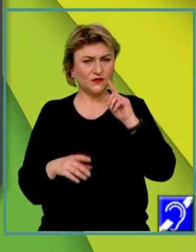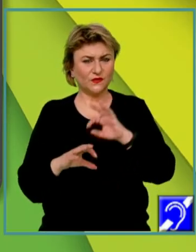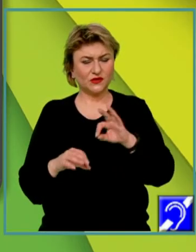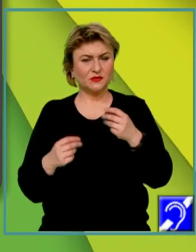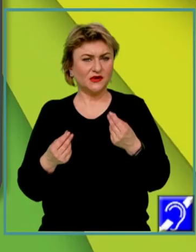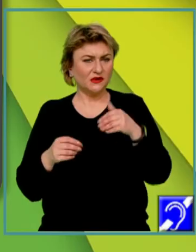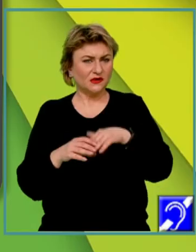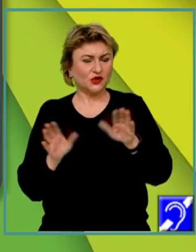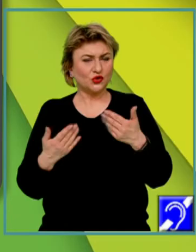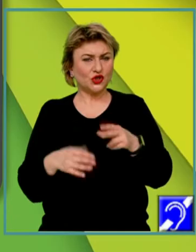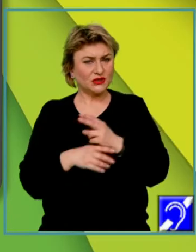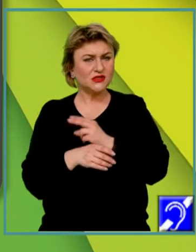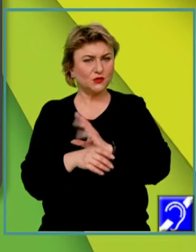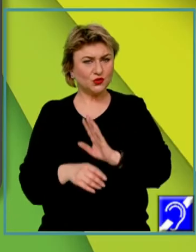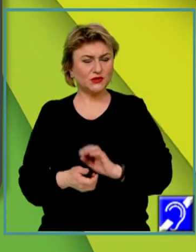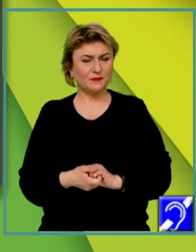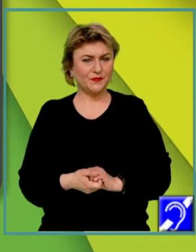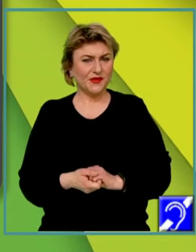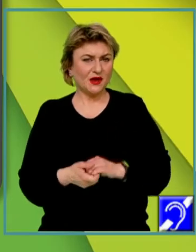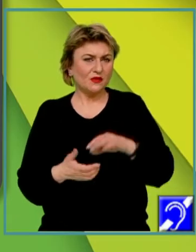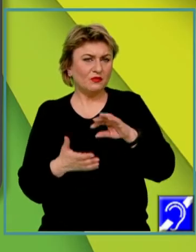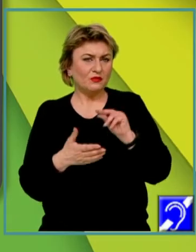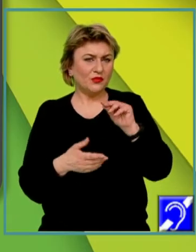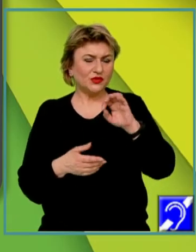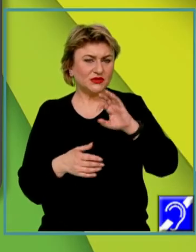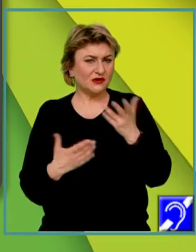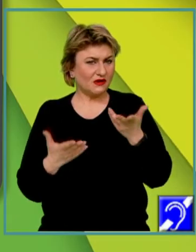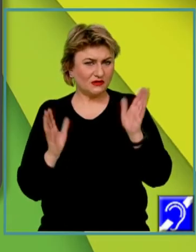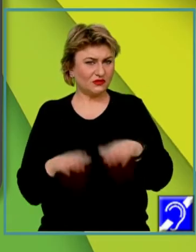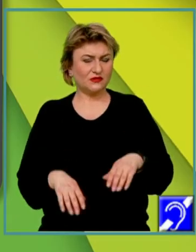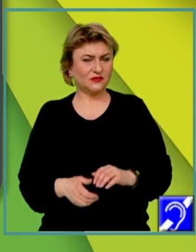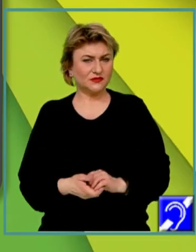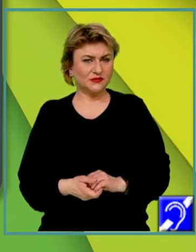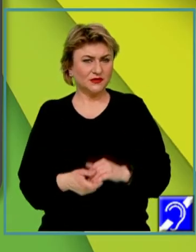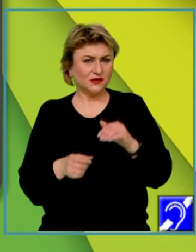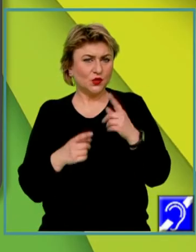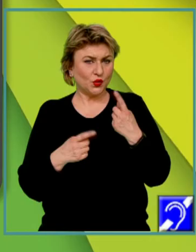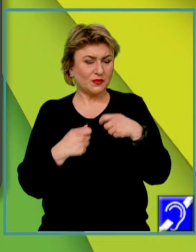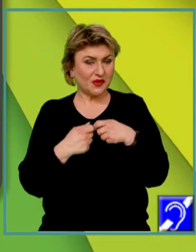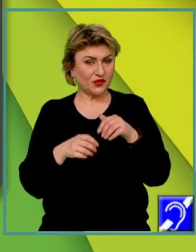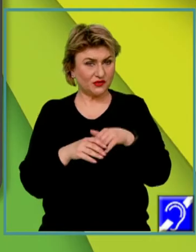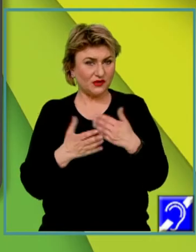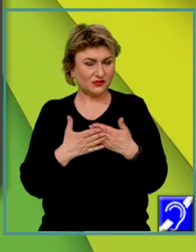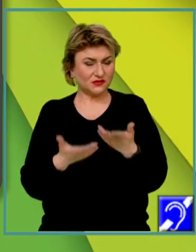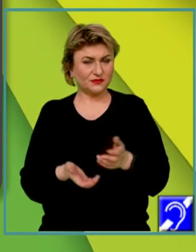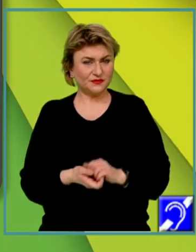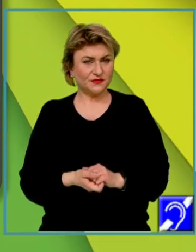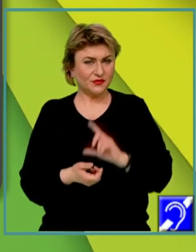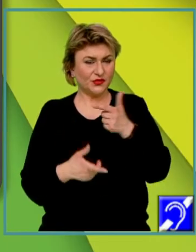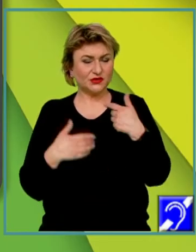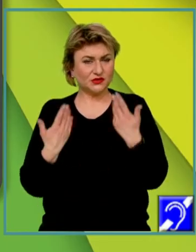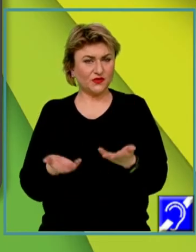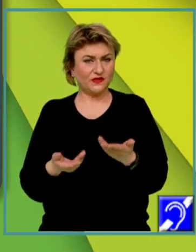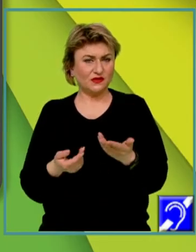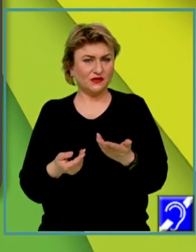în orice instituție, poziția pe care o deține un membru în cadrul acesteia poate să-i